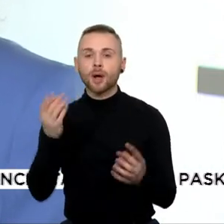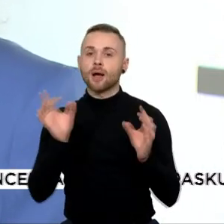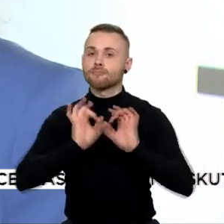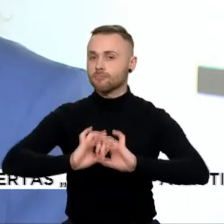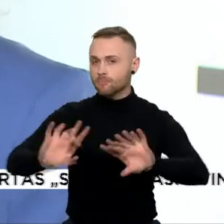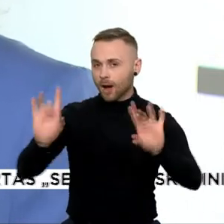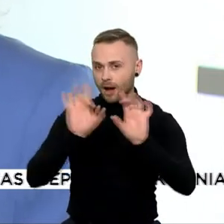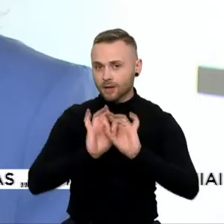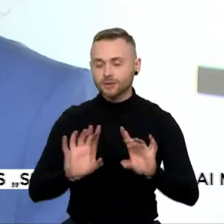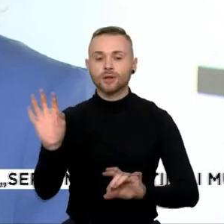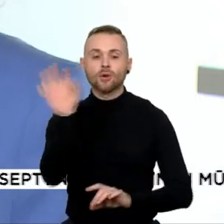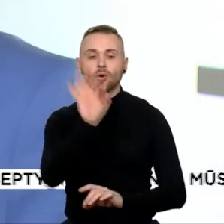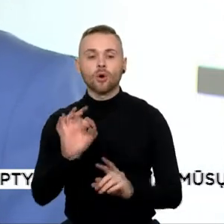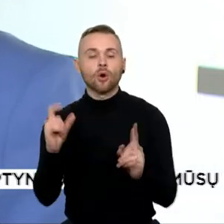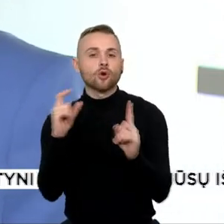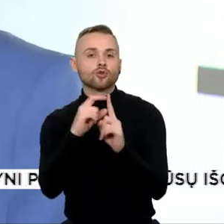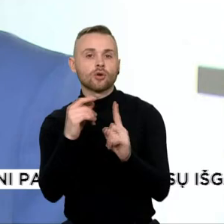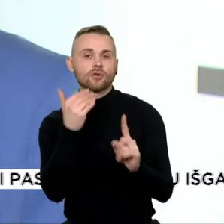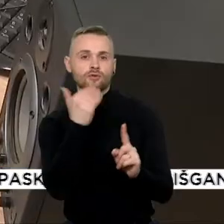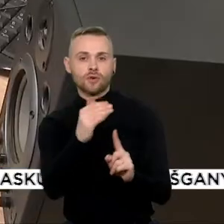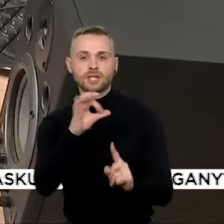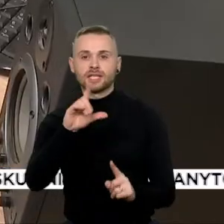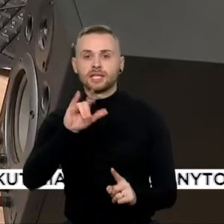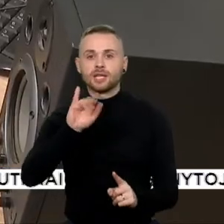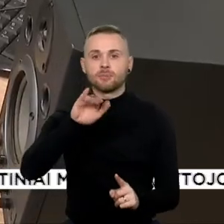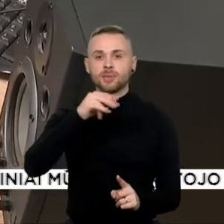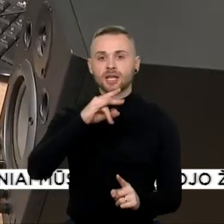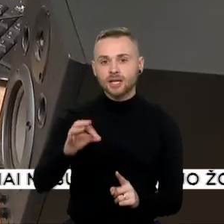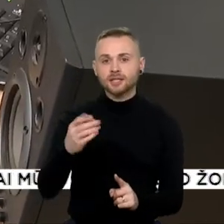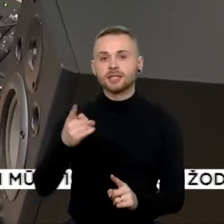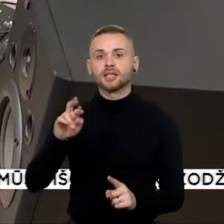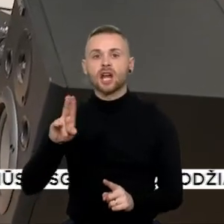apie tai, kaip vyksta žodinė Slibino ir Drakono Edvikova.